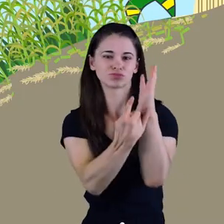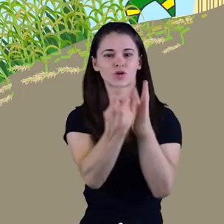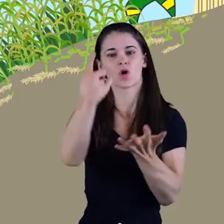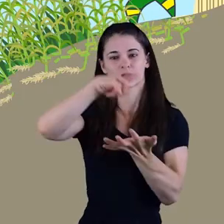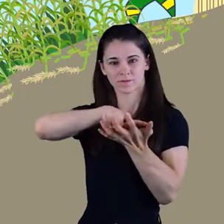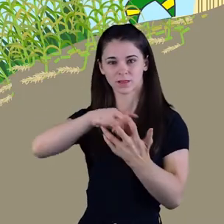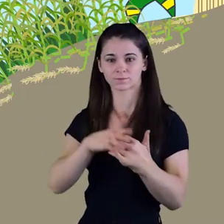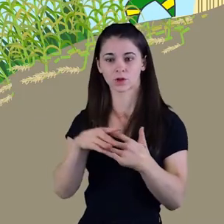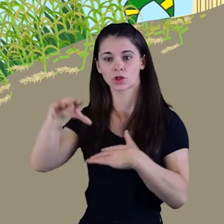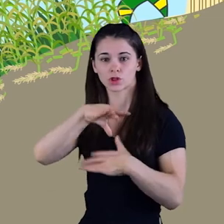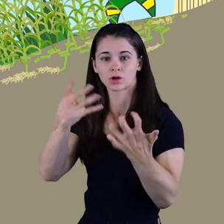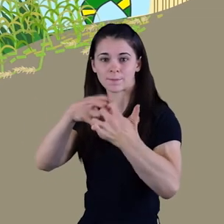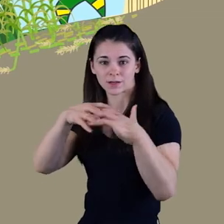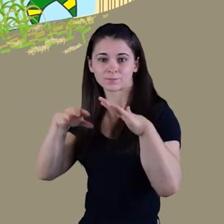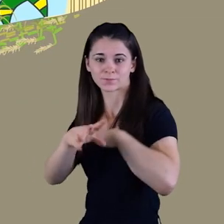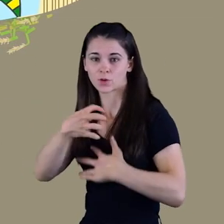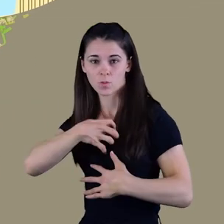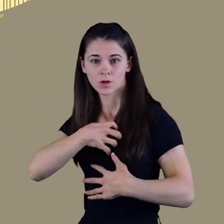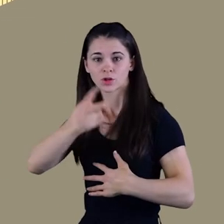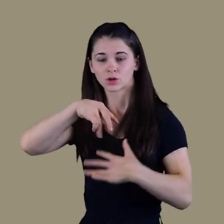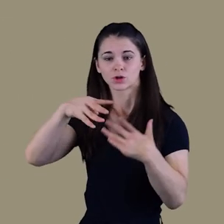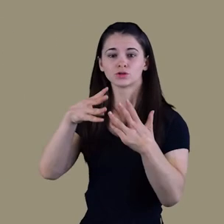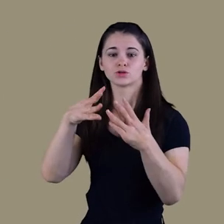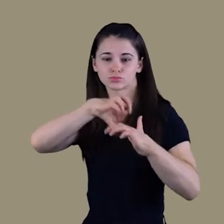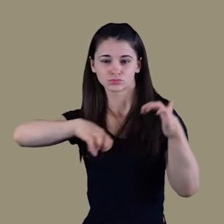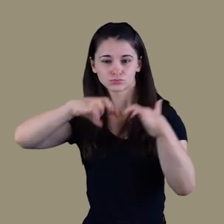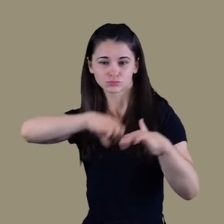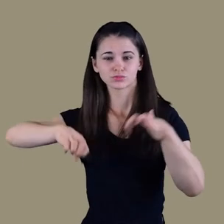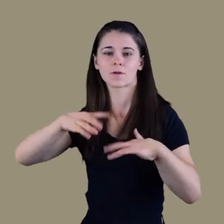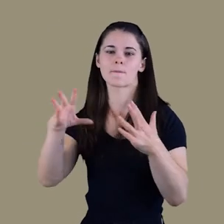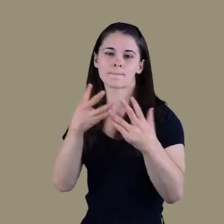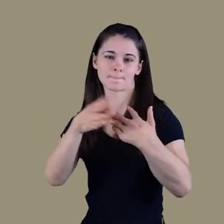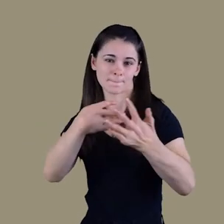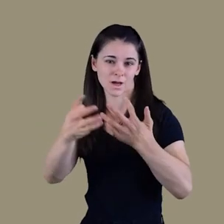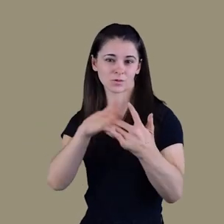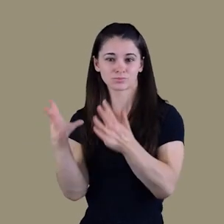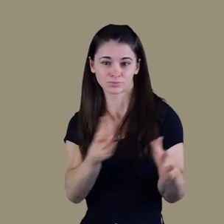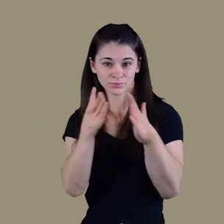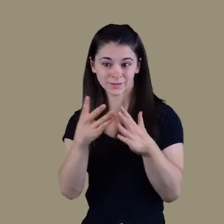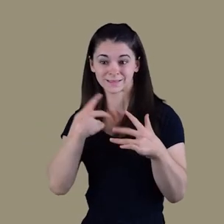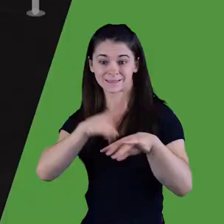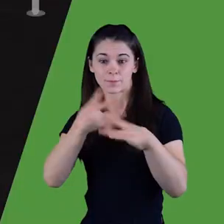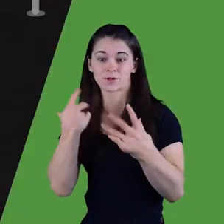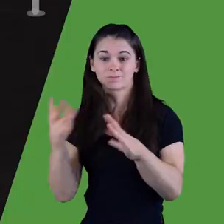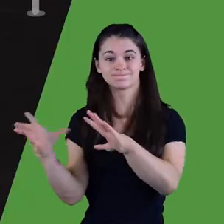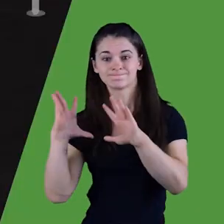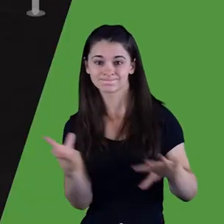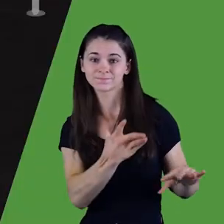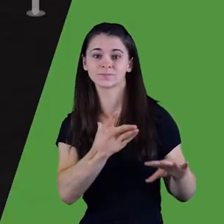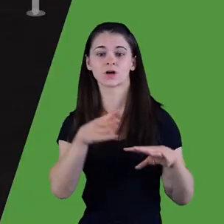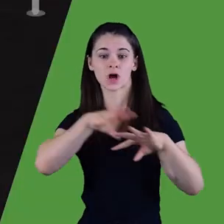En zones inaccessibles a la maquinària, farem desbrossaments periòdics manuals. Passat este temps, es